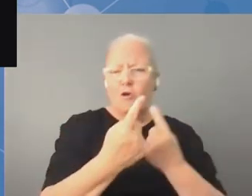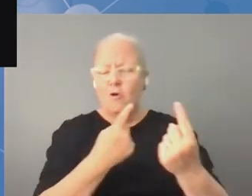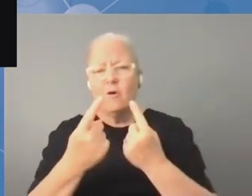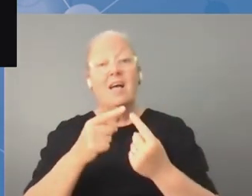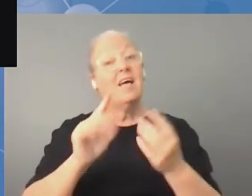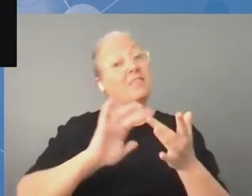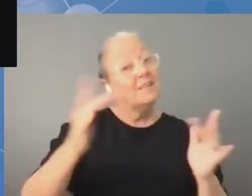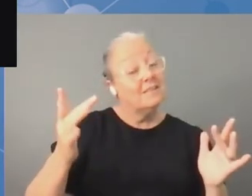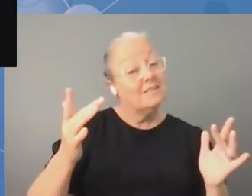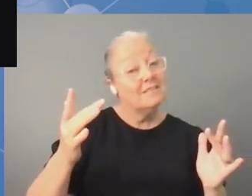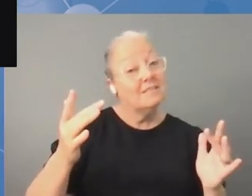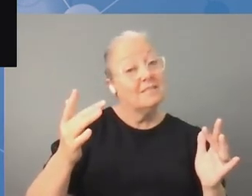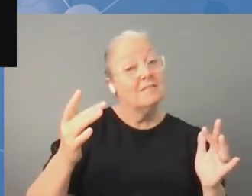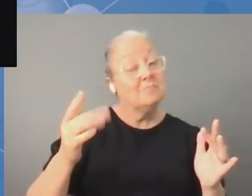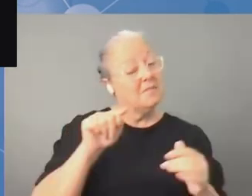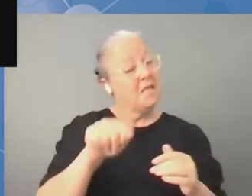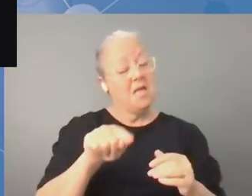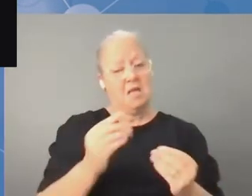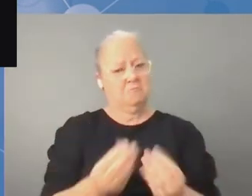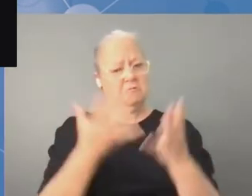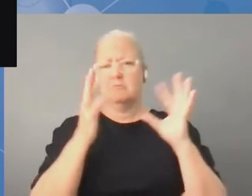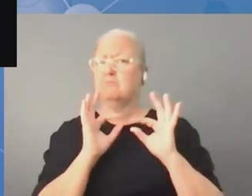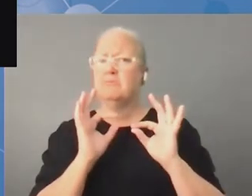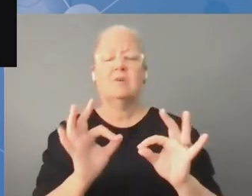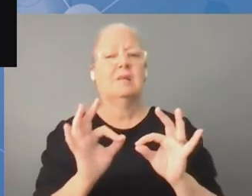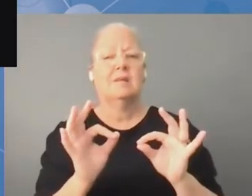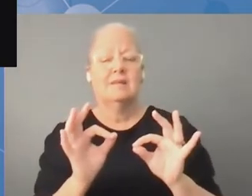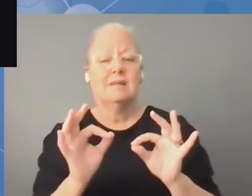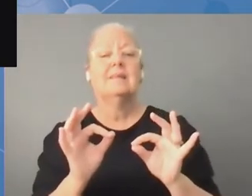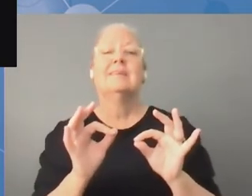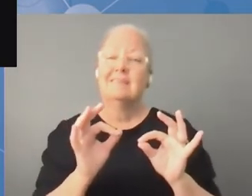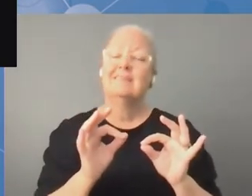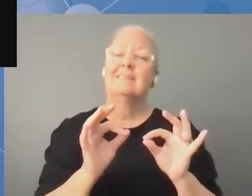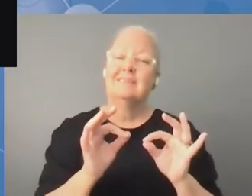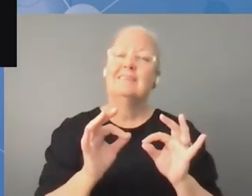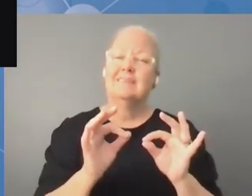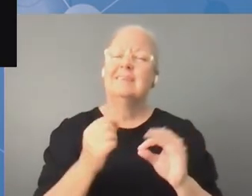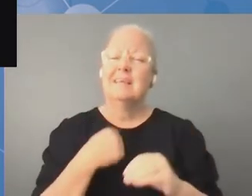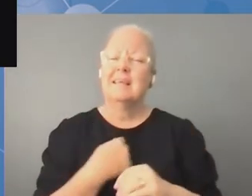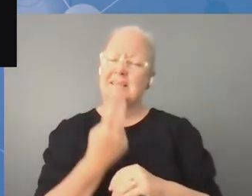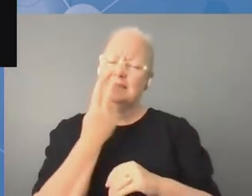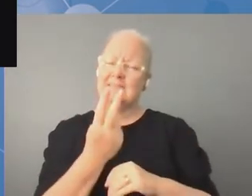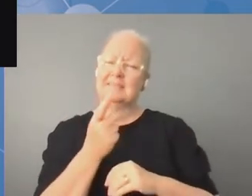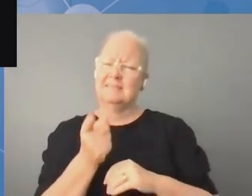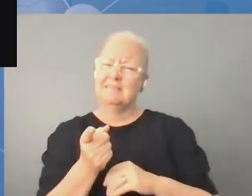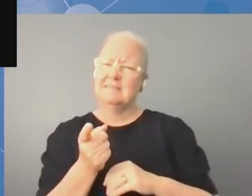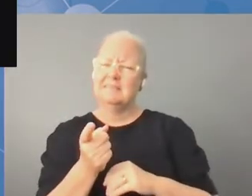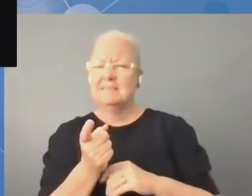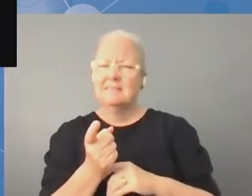podejmowaniu decyzji dotyczących tematów cyfrowych. Dwie sprawy. Z jednej strony jakość